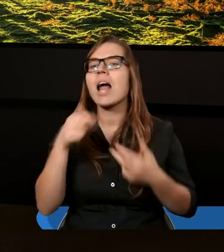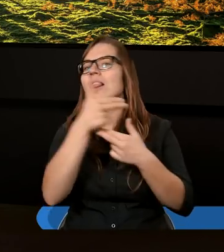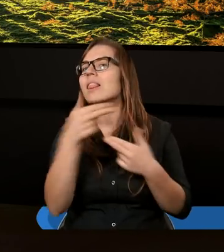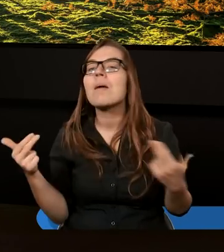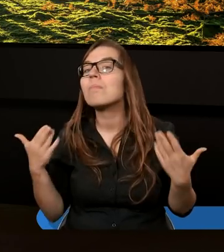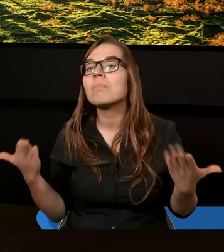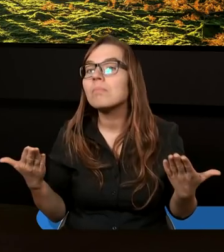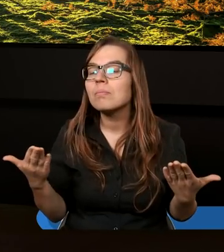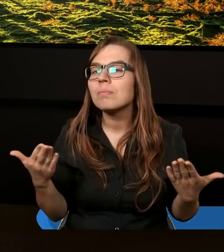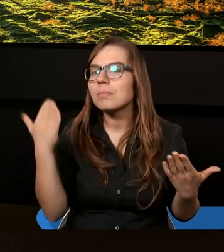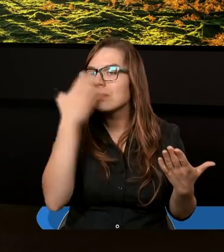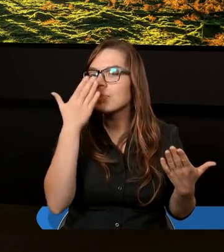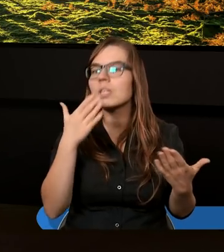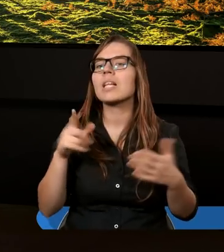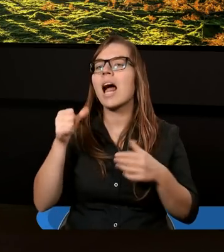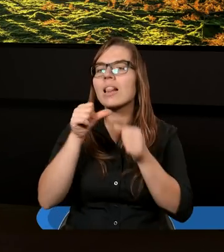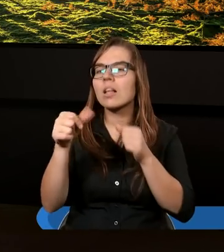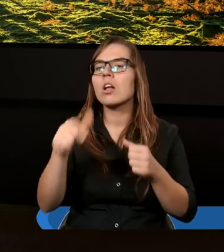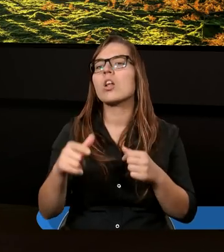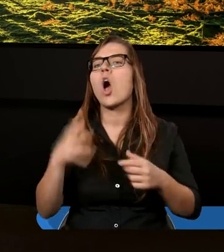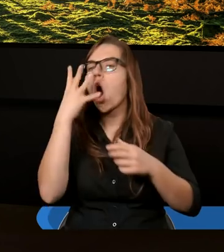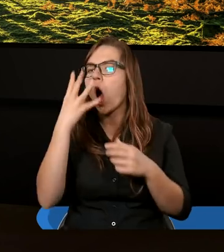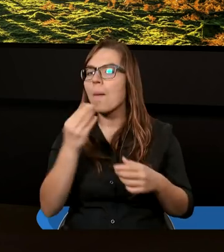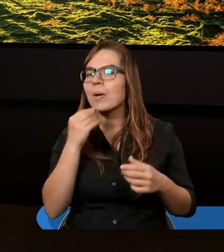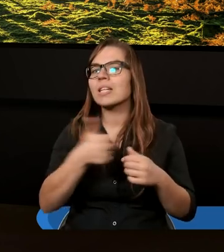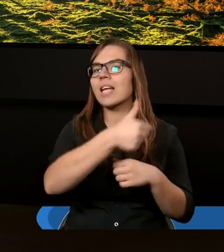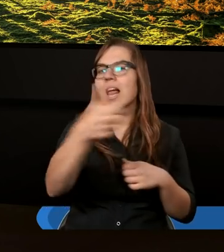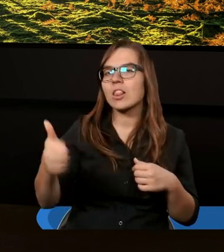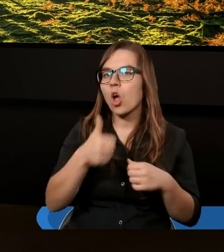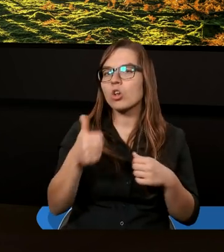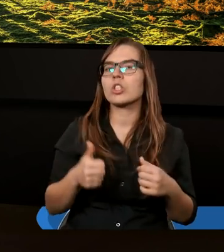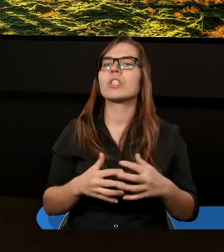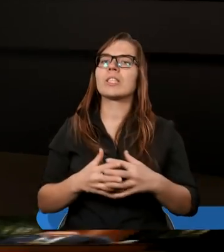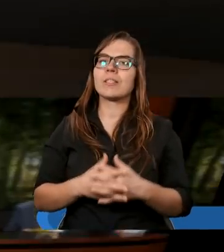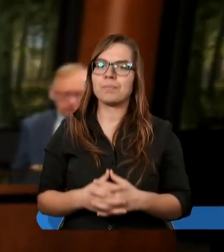tematem, o jakim będzie mowa za tydzień, to obrazy jedności.